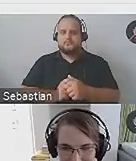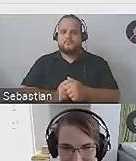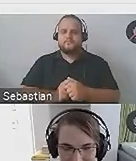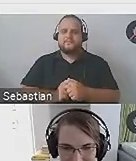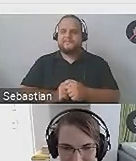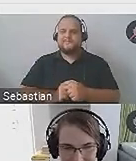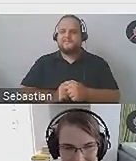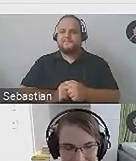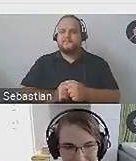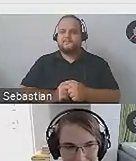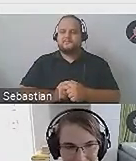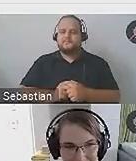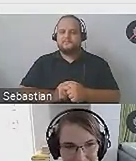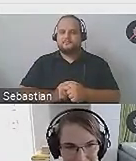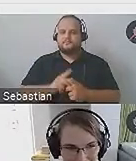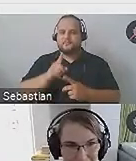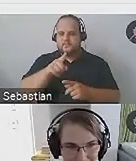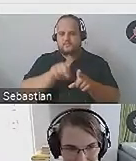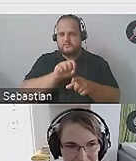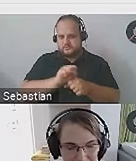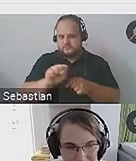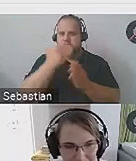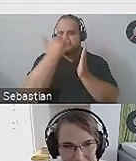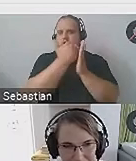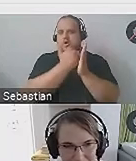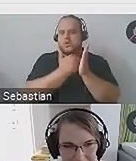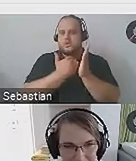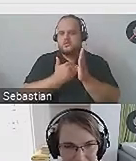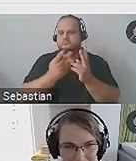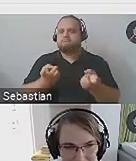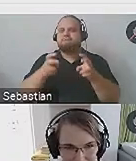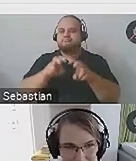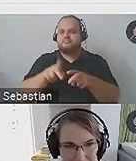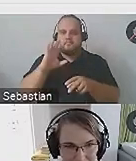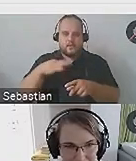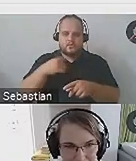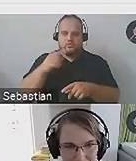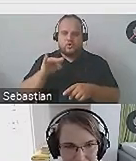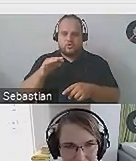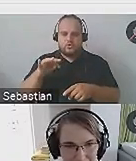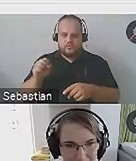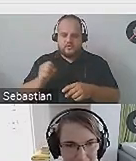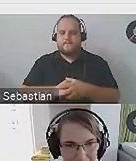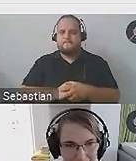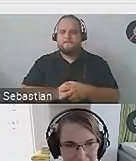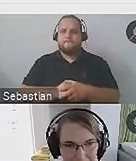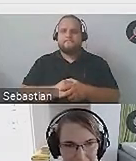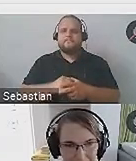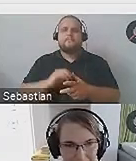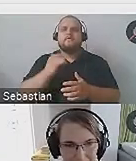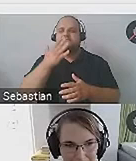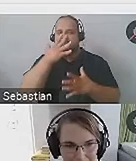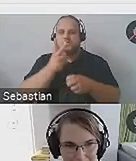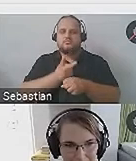również scenariusz utworzony przez Dorotę właśnie na temat dostępności